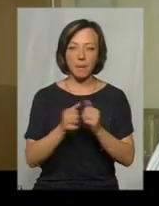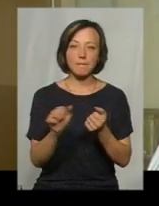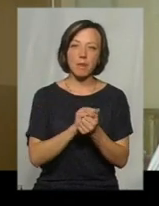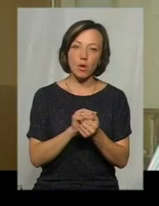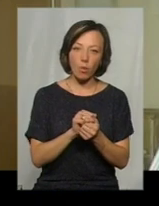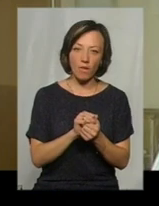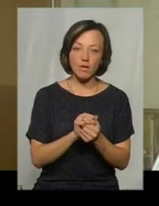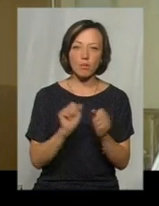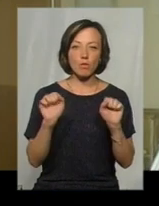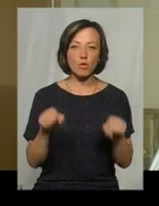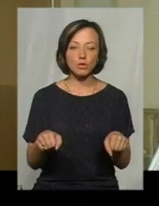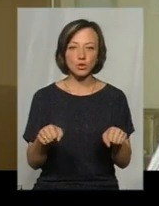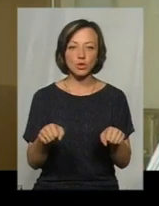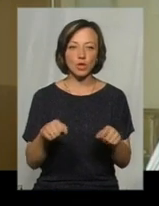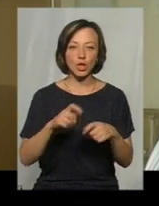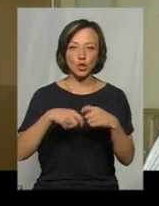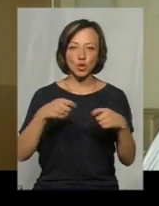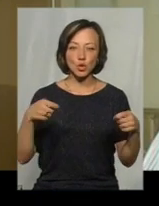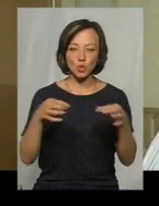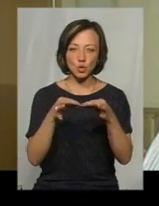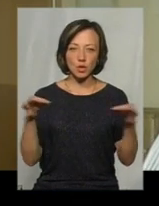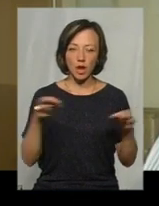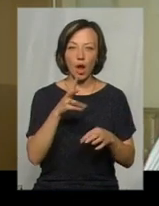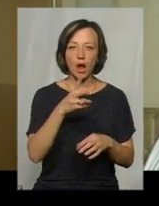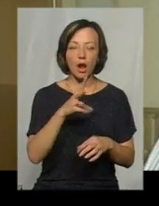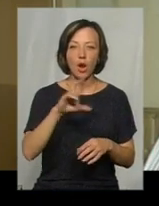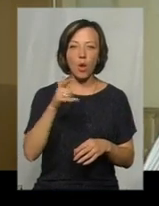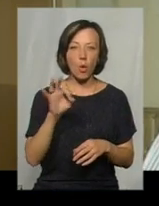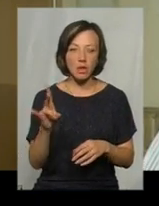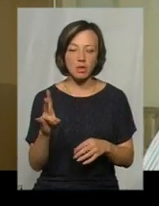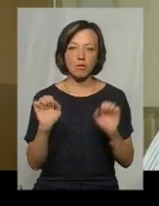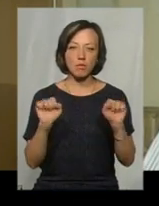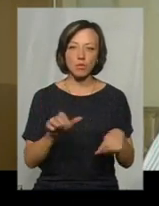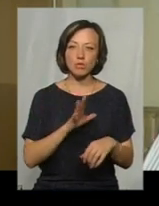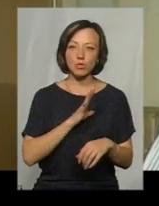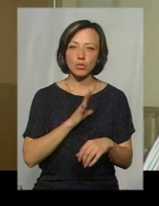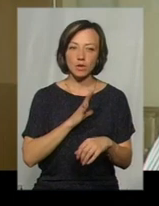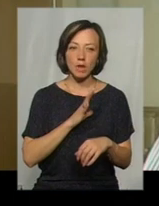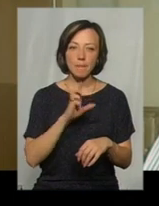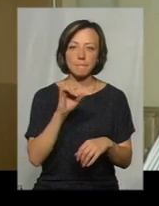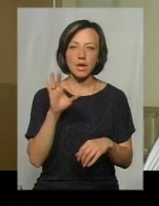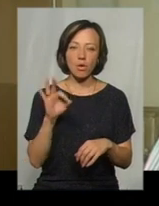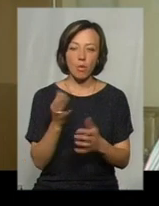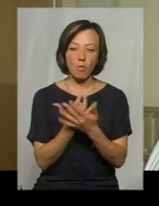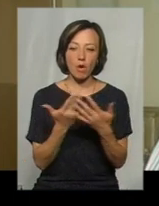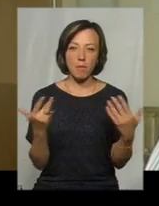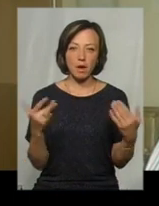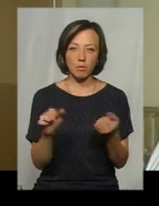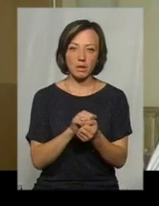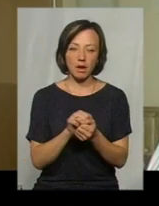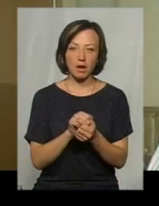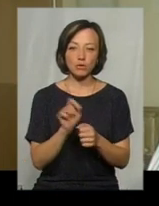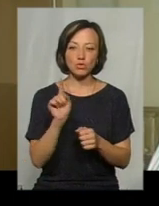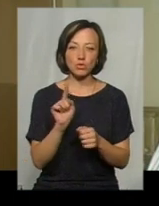паперові, це може бути з жуту, з льону, це може бути з біополімерного матеріалу,